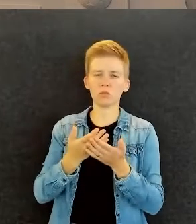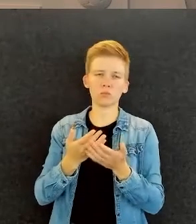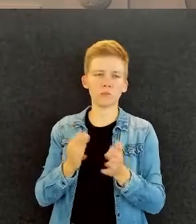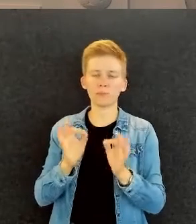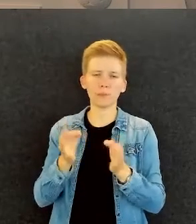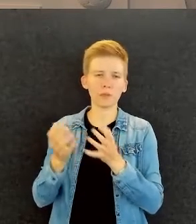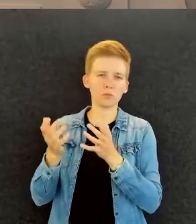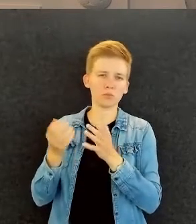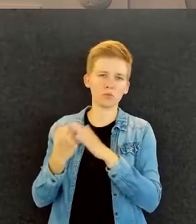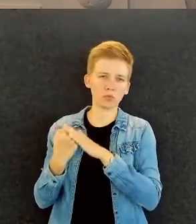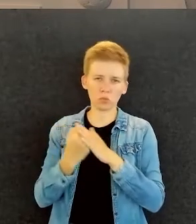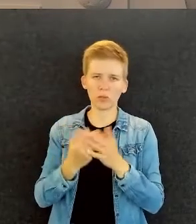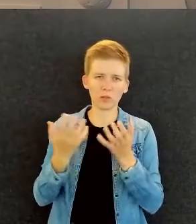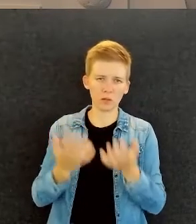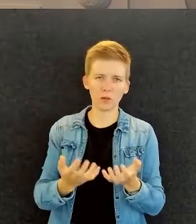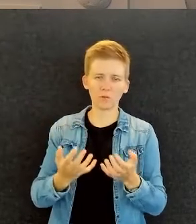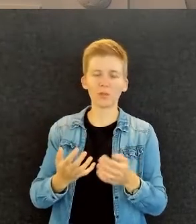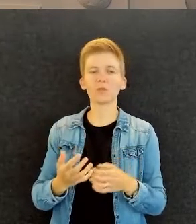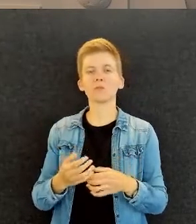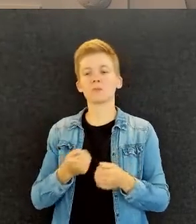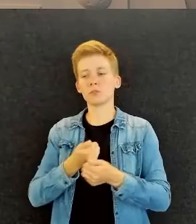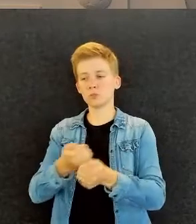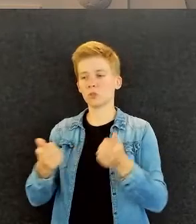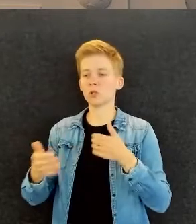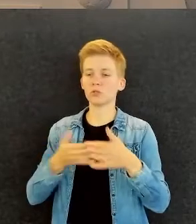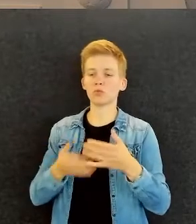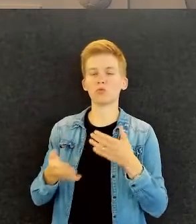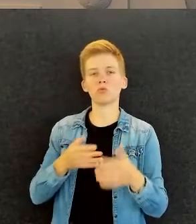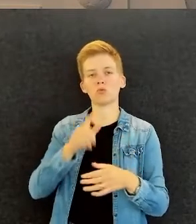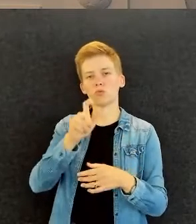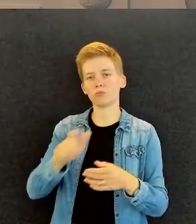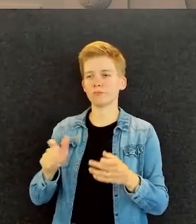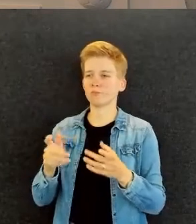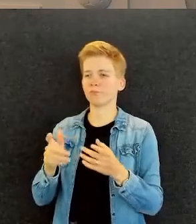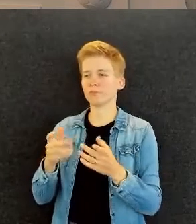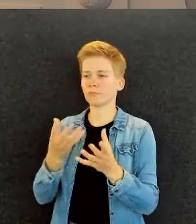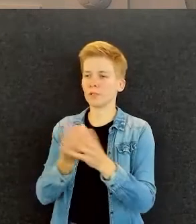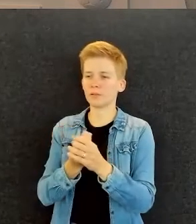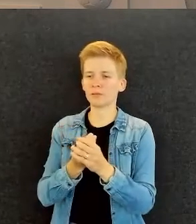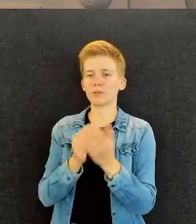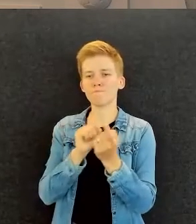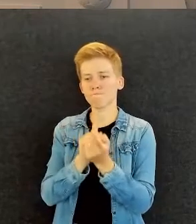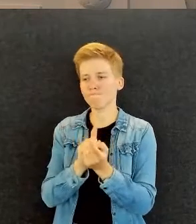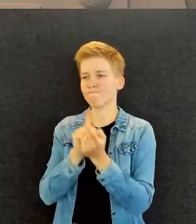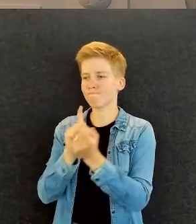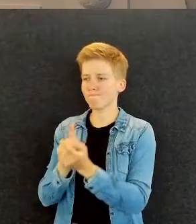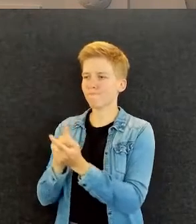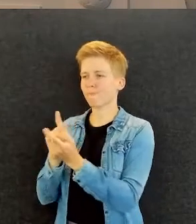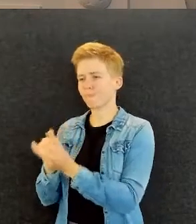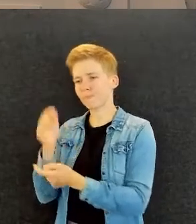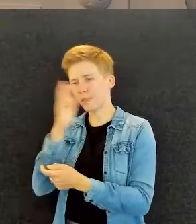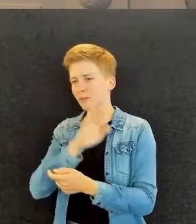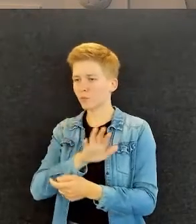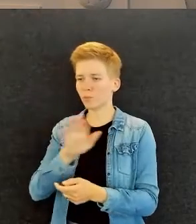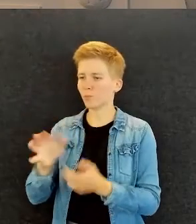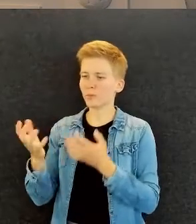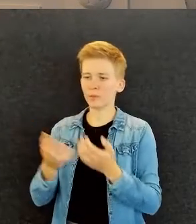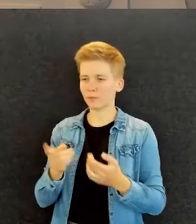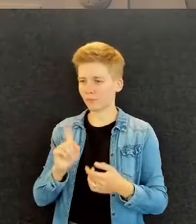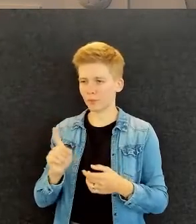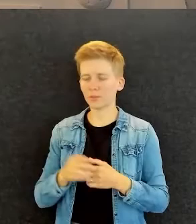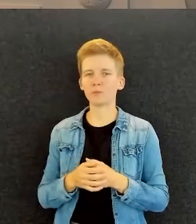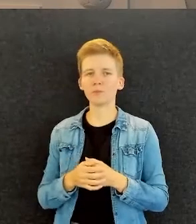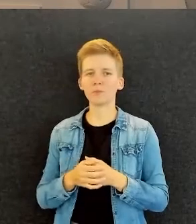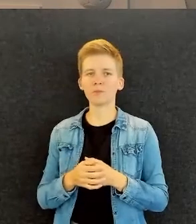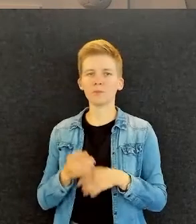Että se on sellainen, että jokaisen työntekijän kanssa tietysti mietitään erikseen sitten, mitä ne on. Mutta se, että monesti ne tämmöiset, että miten pitää huomioida,